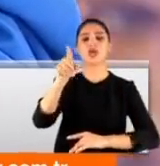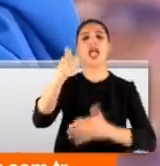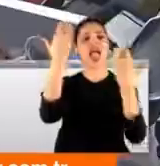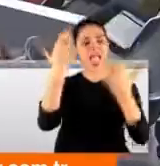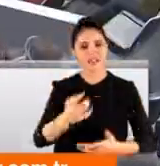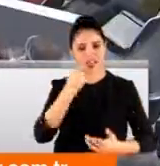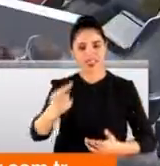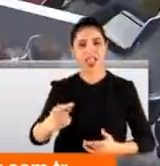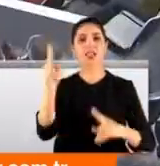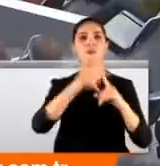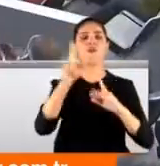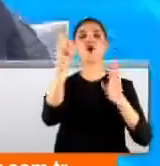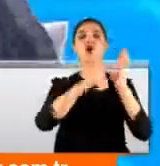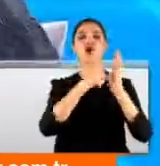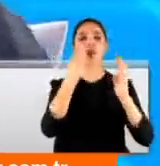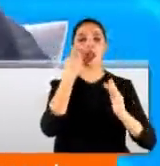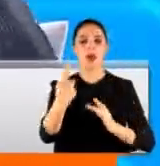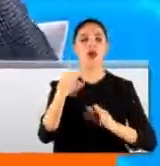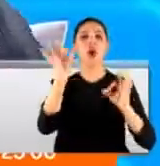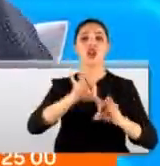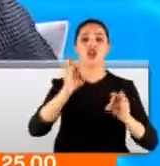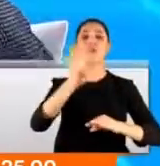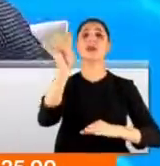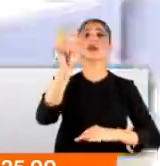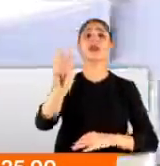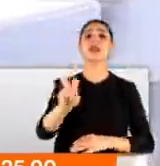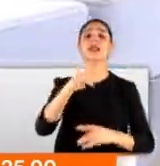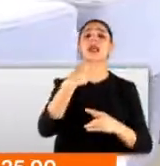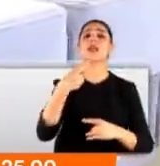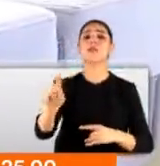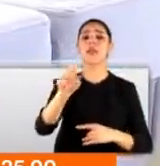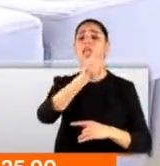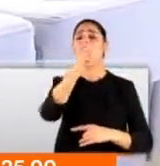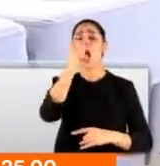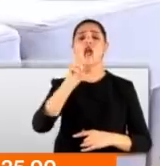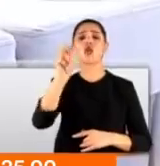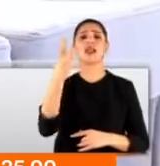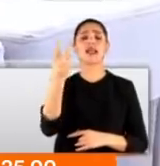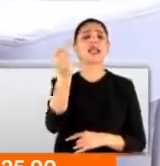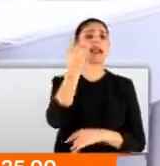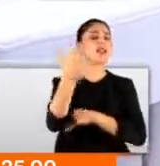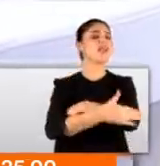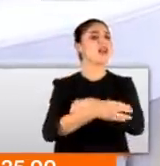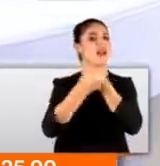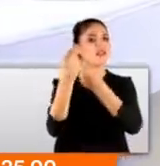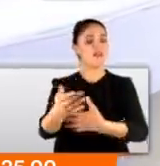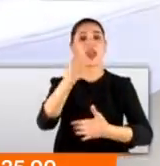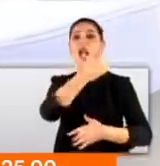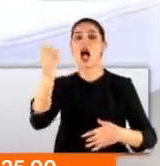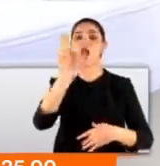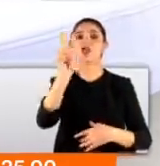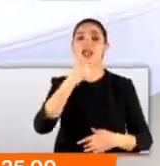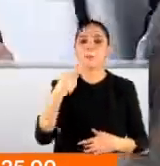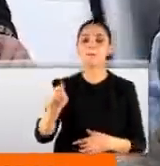Evet diyorum. Polis uygulama sayesinde şu ana kadar 48 bin 682 kadının yardımına koştu. 620 bin